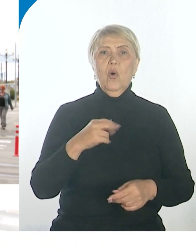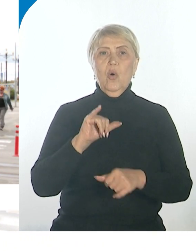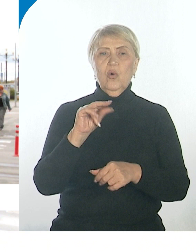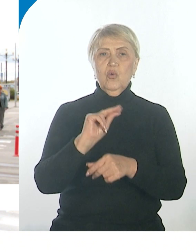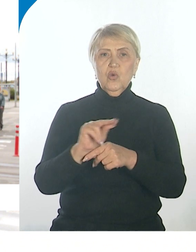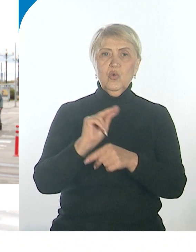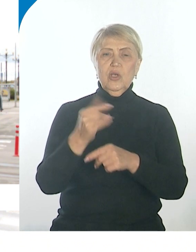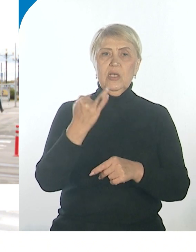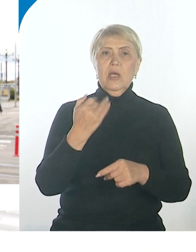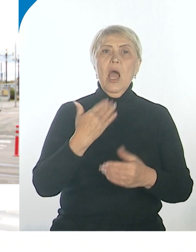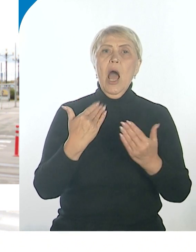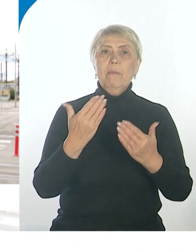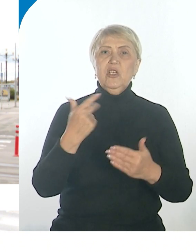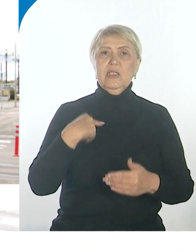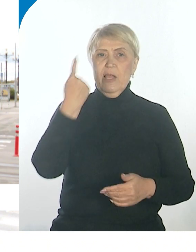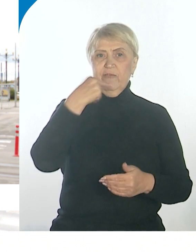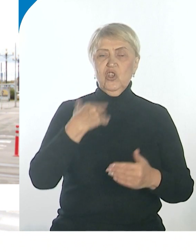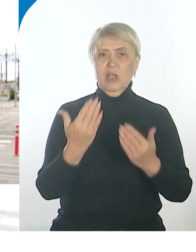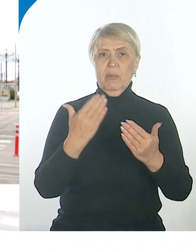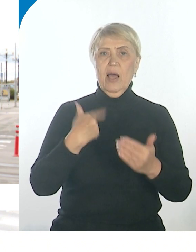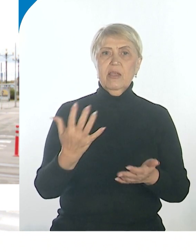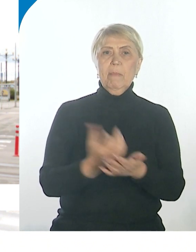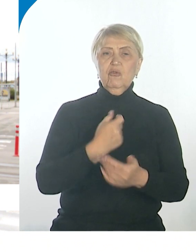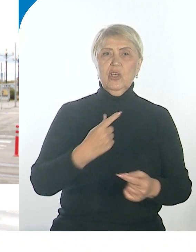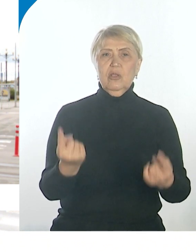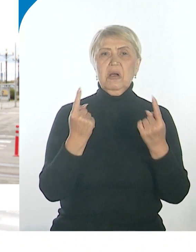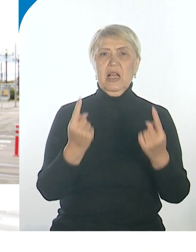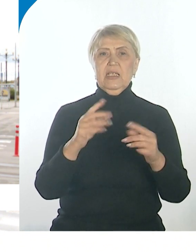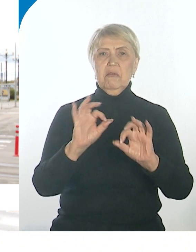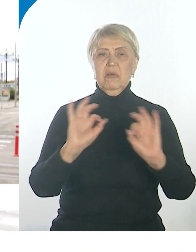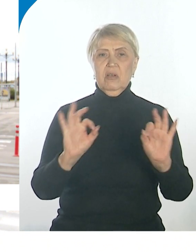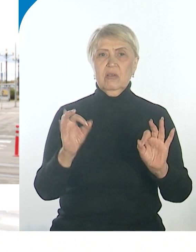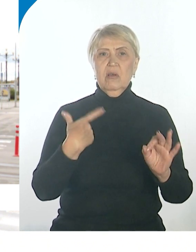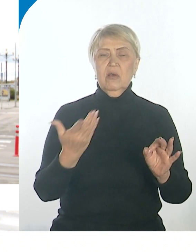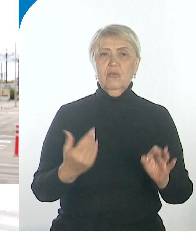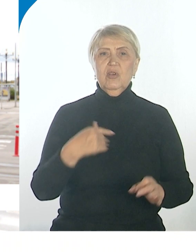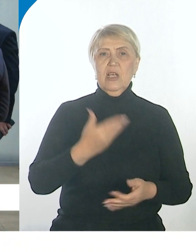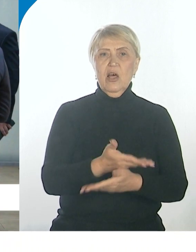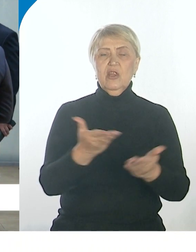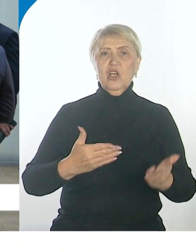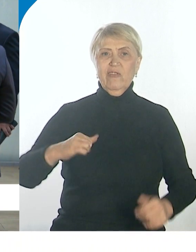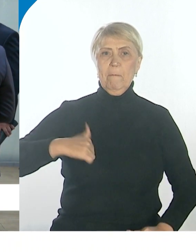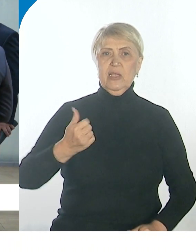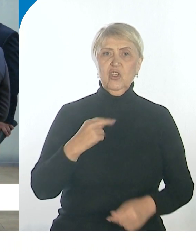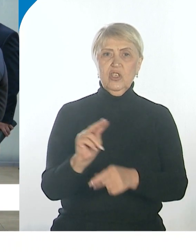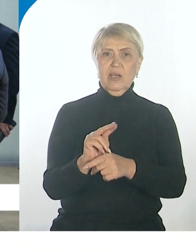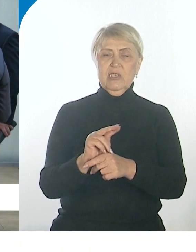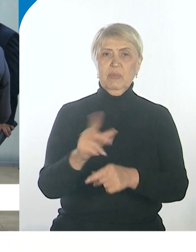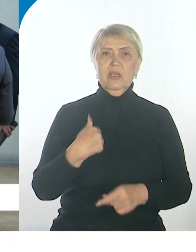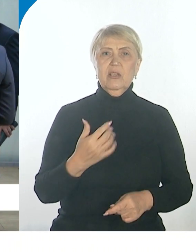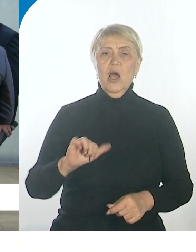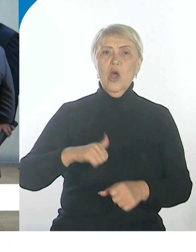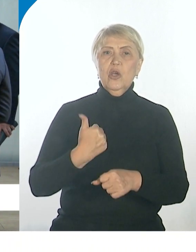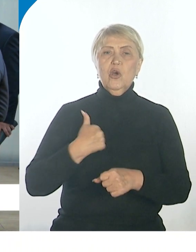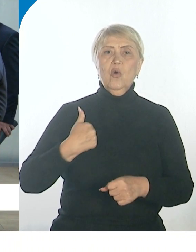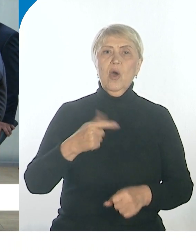общаясь в личном общении, они получают колоссальную подпитку нашего патриотического воспитания. Герои России пробудут в Хабаровске